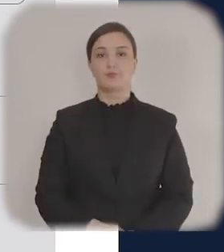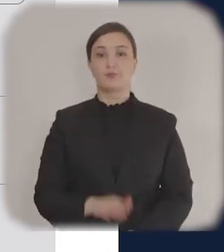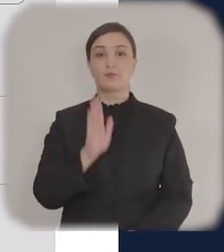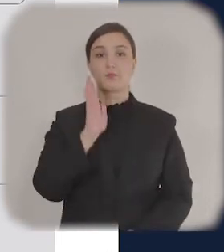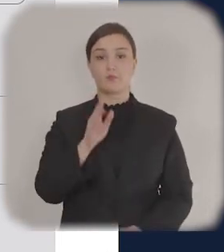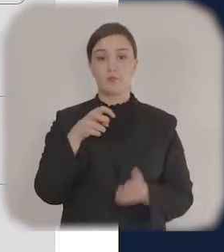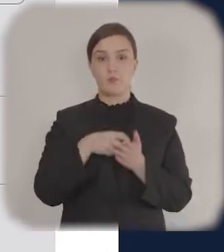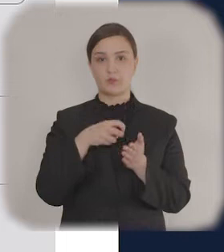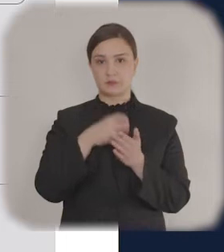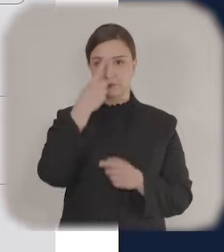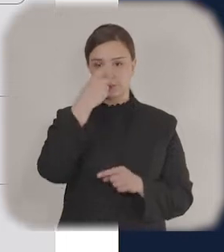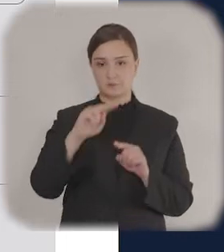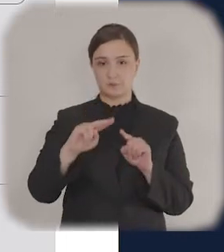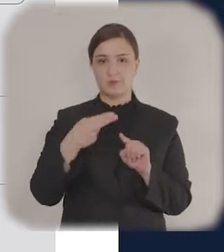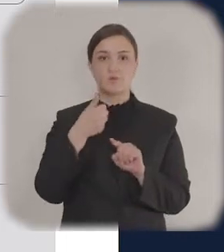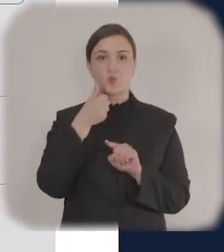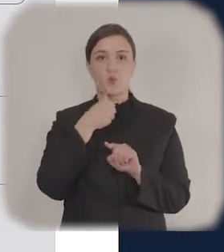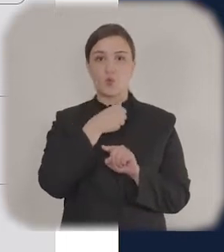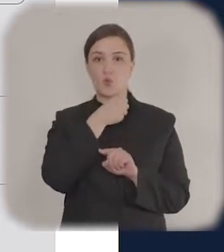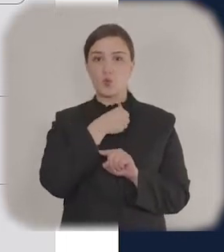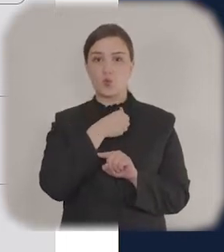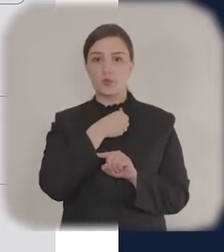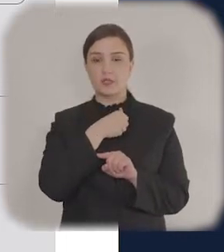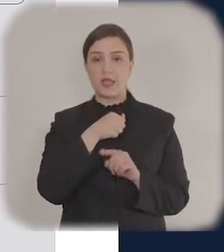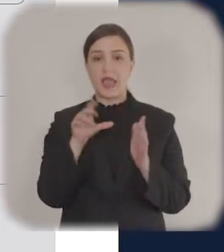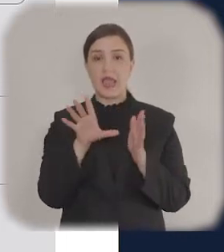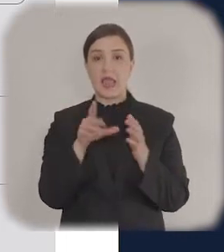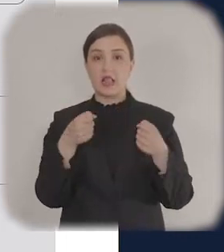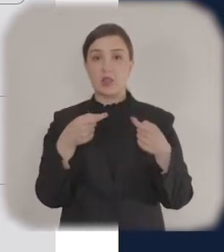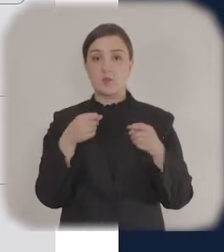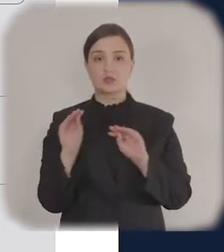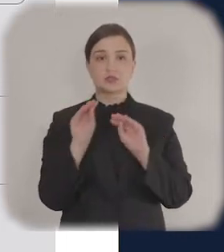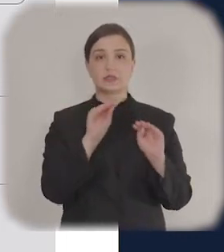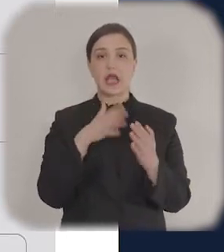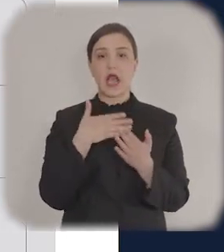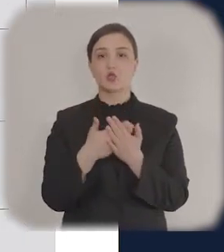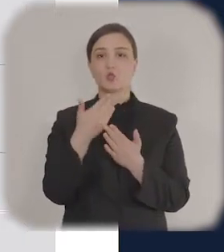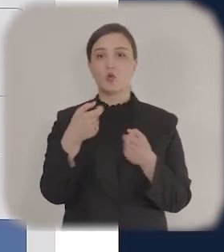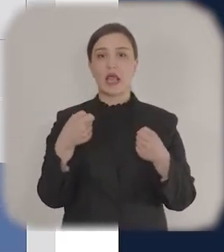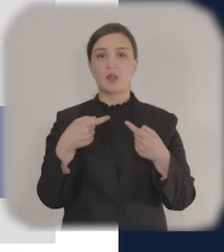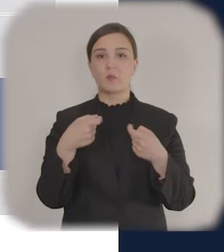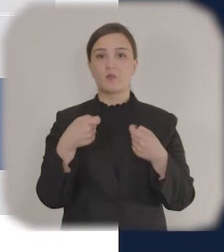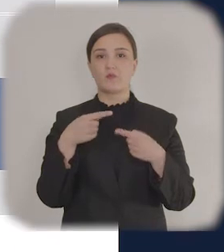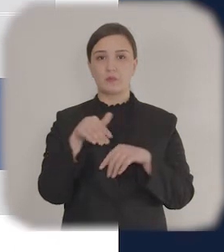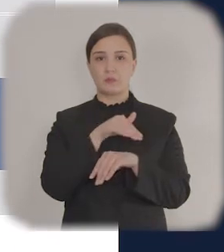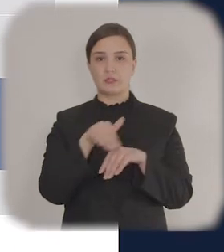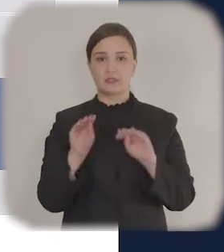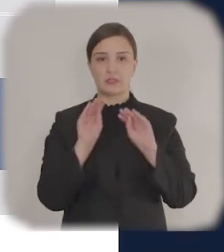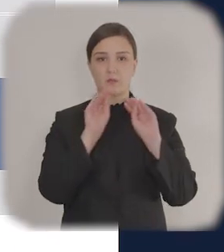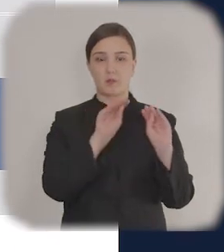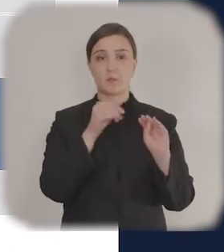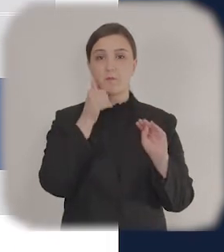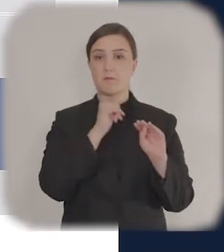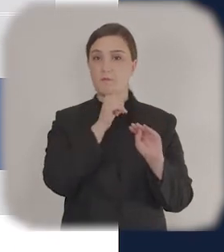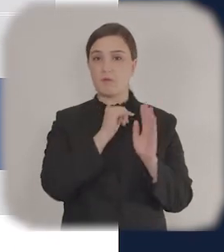verifikasiya kodu gələcəkdir. Elpoç sahəsinə aktiv elektron ünvanızı daxil edin. Parolunuzu daxil edin